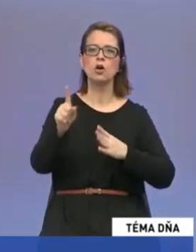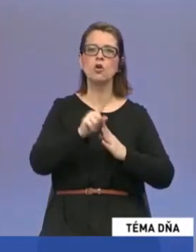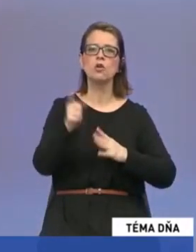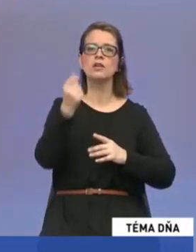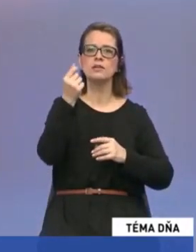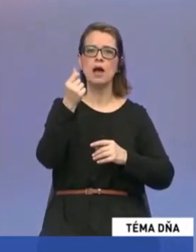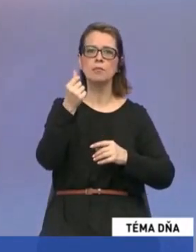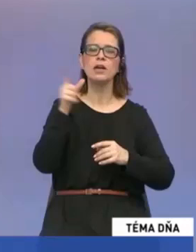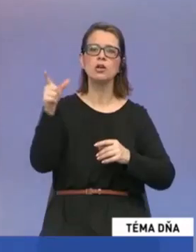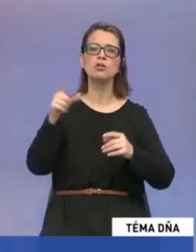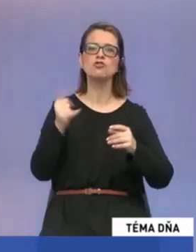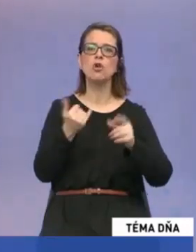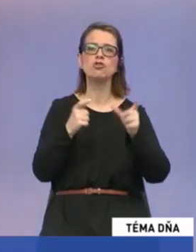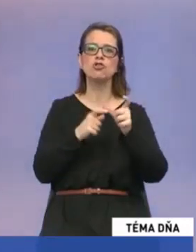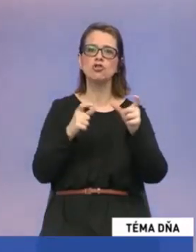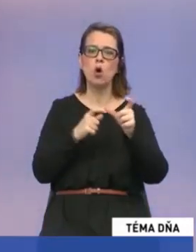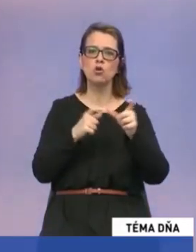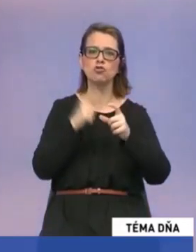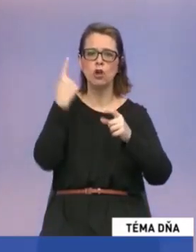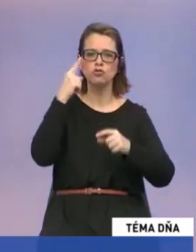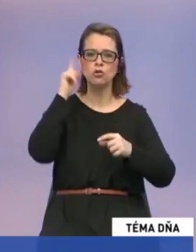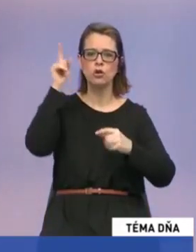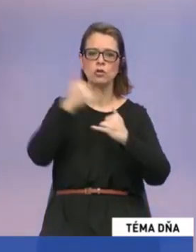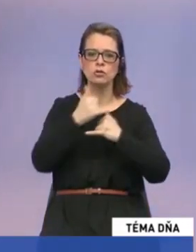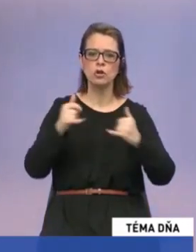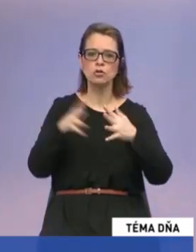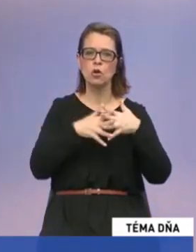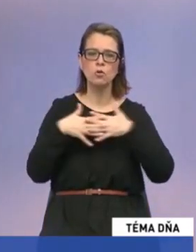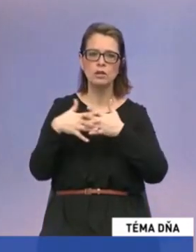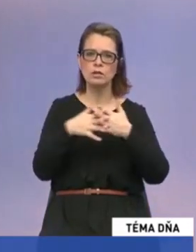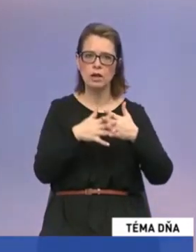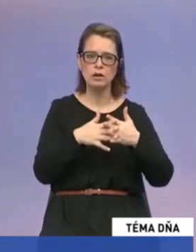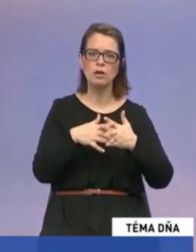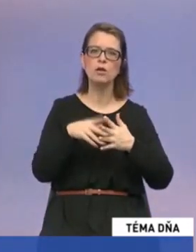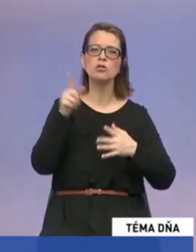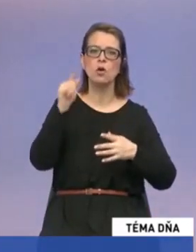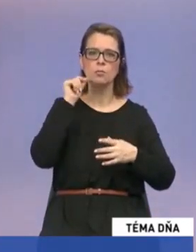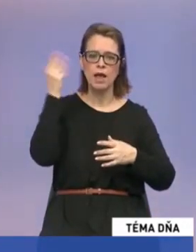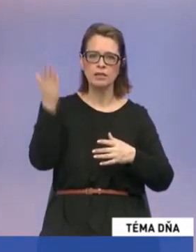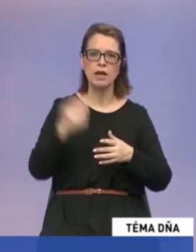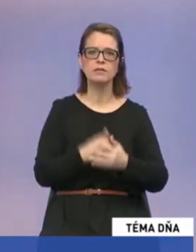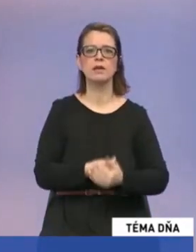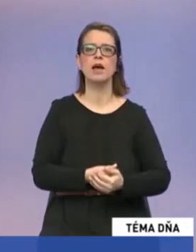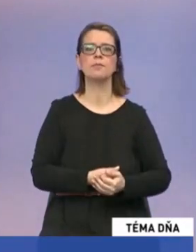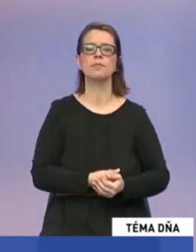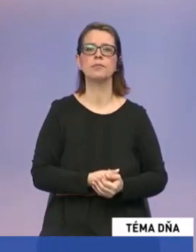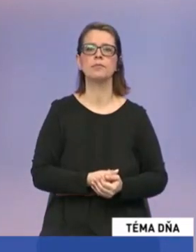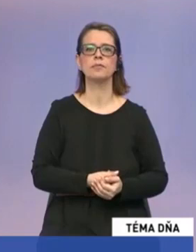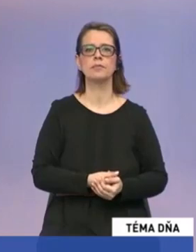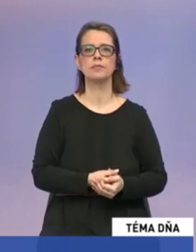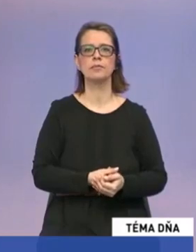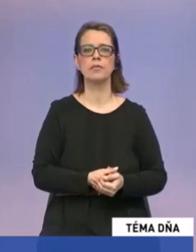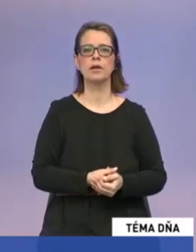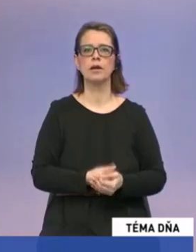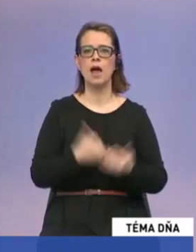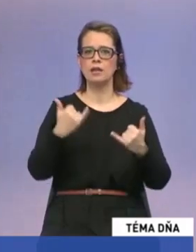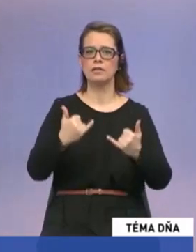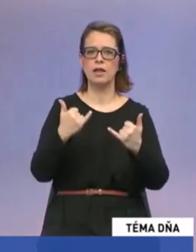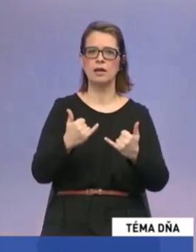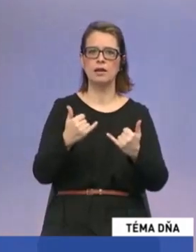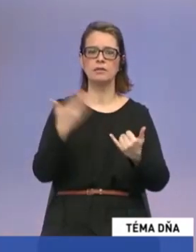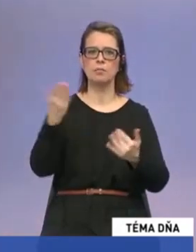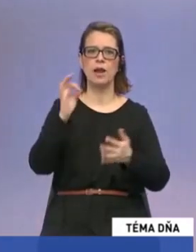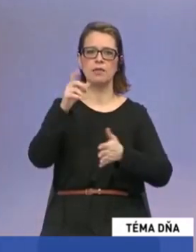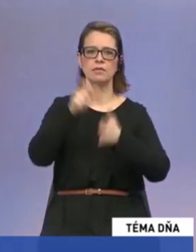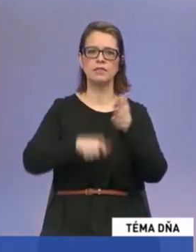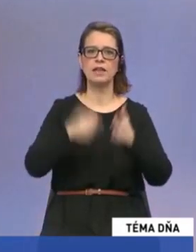peniaze Georgia Soroša študovať do zahraničia, do USA, Washingtonu, Maďarska a tak ďalej. Takže dnes sedí, povedzme, v